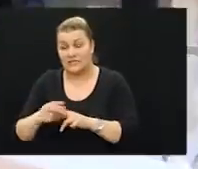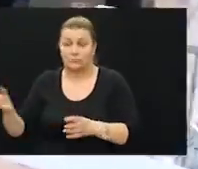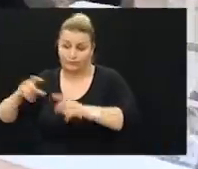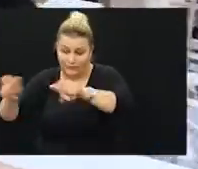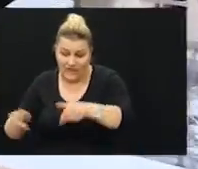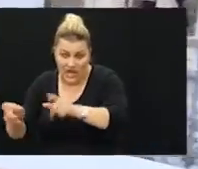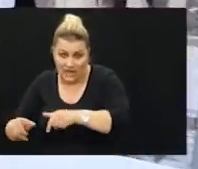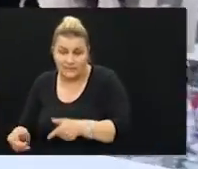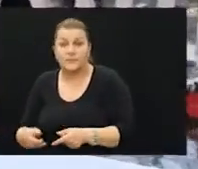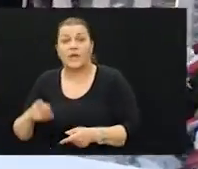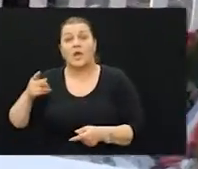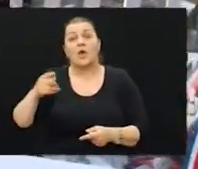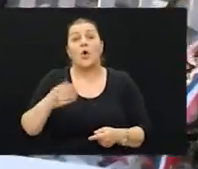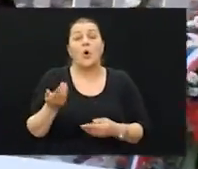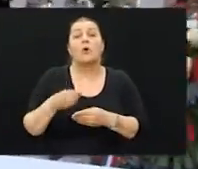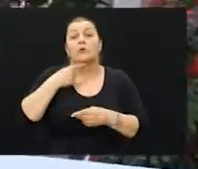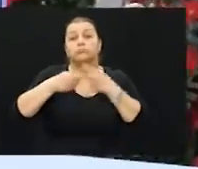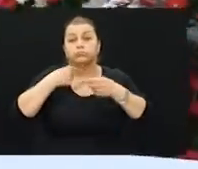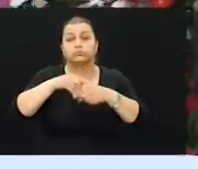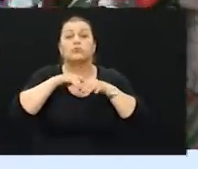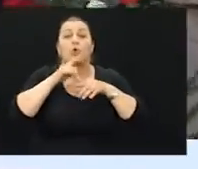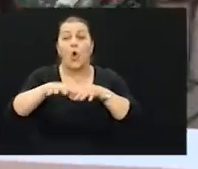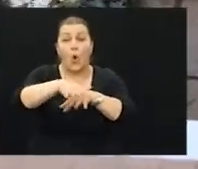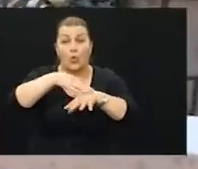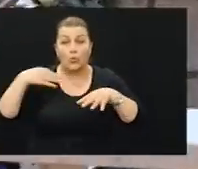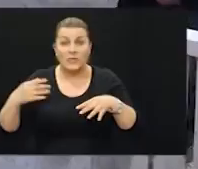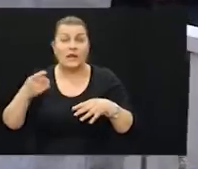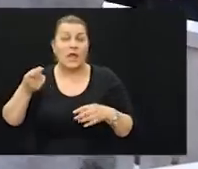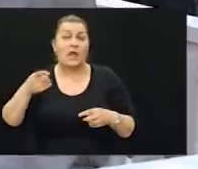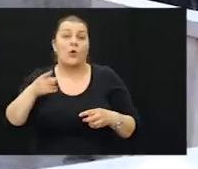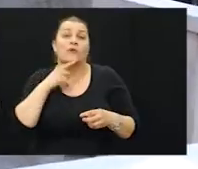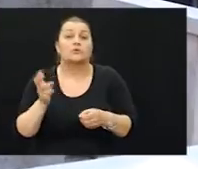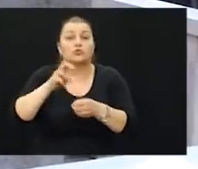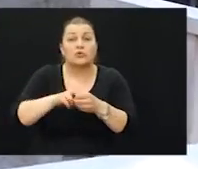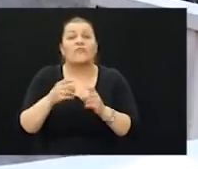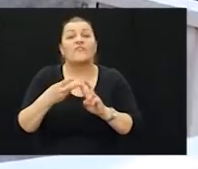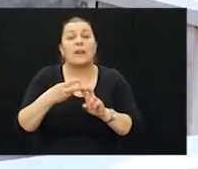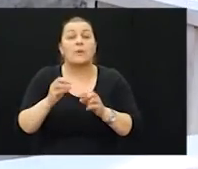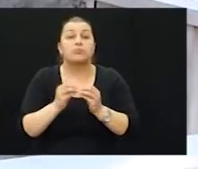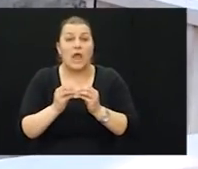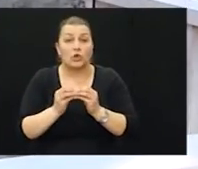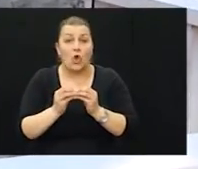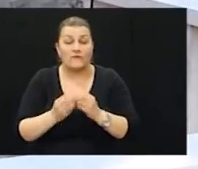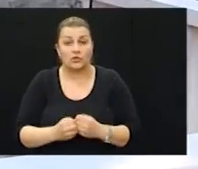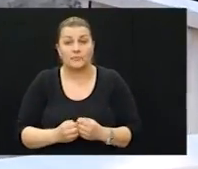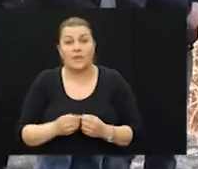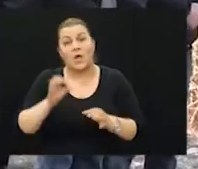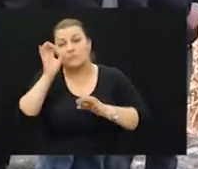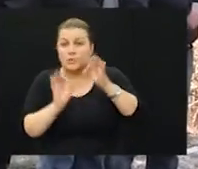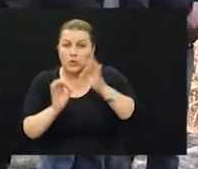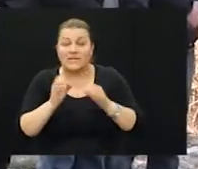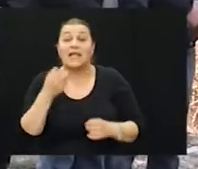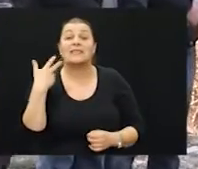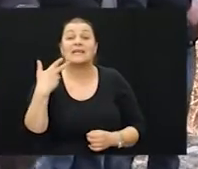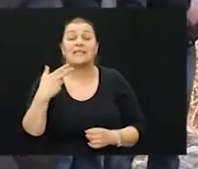Okupljenima se u ime organizatora obratio je tajnik udruge 126. brigade i sam studionik akcije Filip Ratković. Prema procjenama